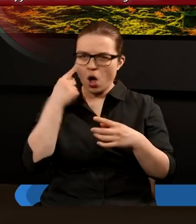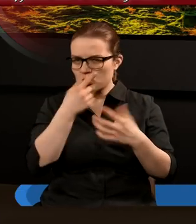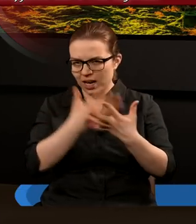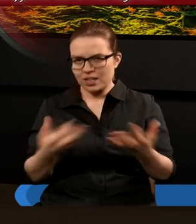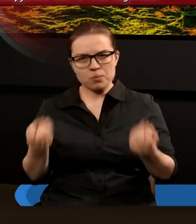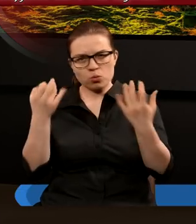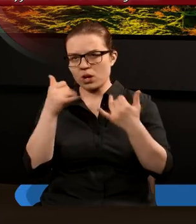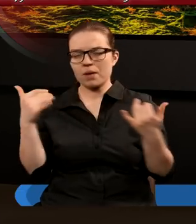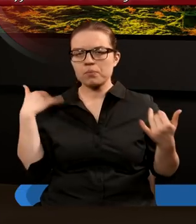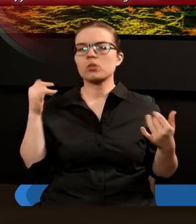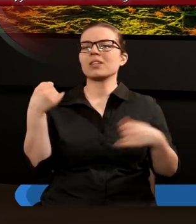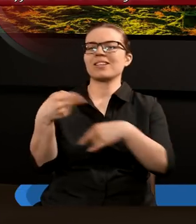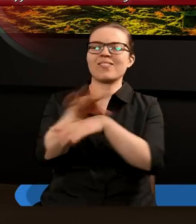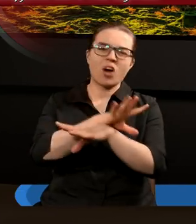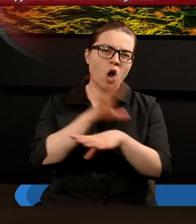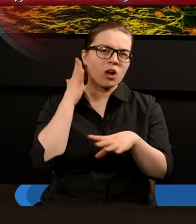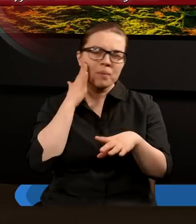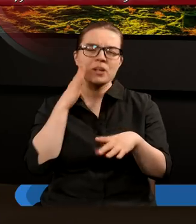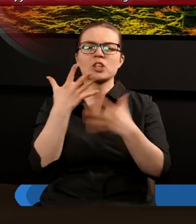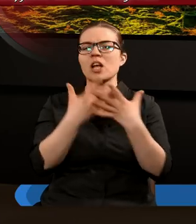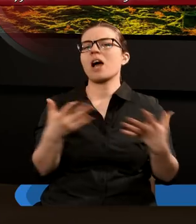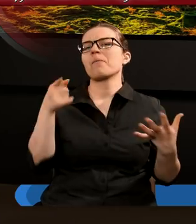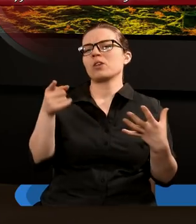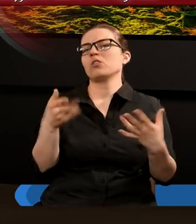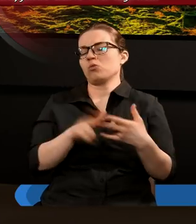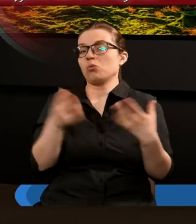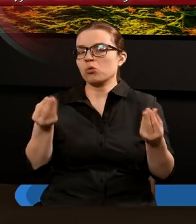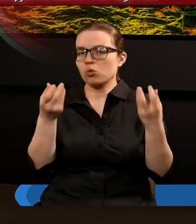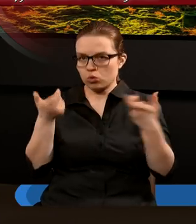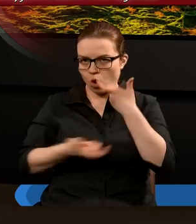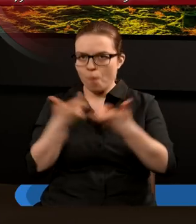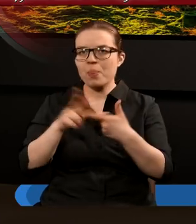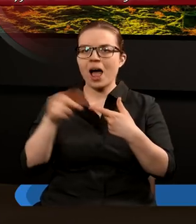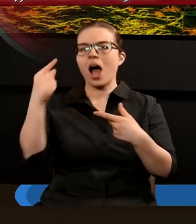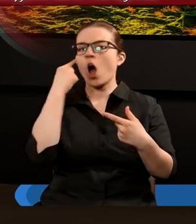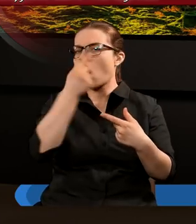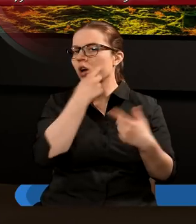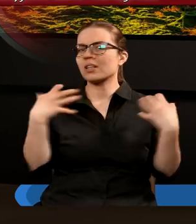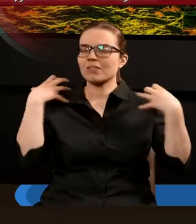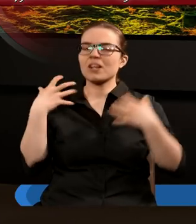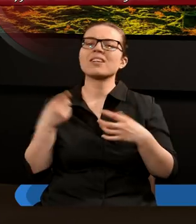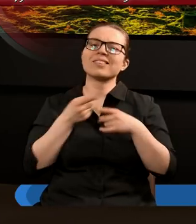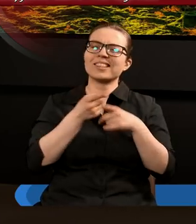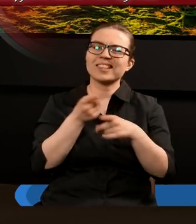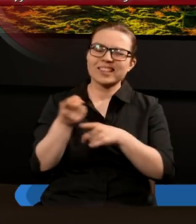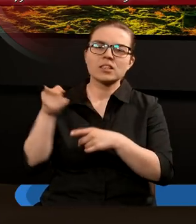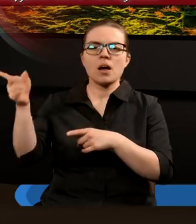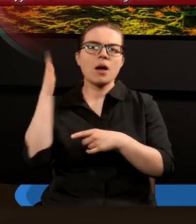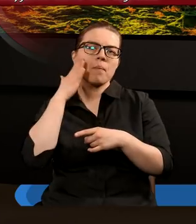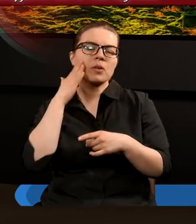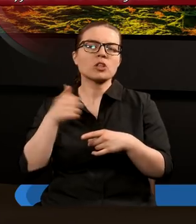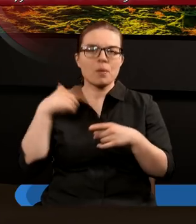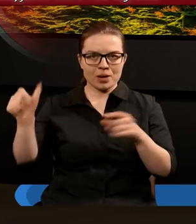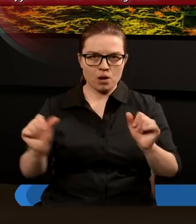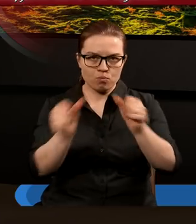i zwodzi mieszkańców ziemi przez cuda, jakie daną mu czynić na oczach zwierzęcia, namawiając mieszkańców ziemi, by postawili posąg